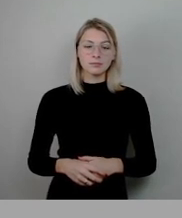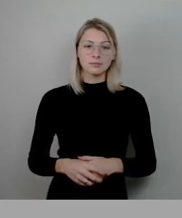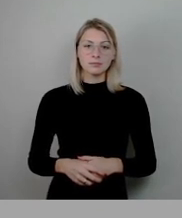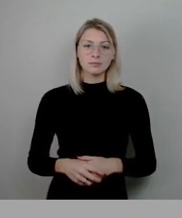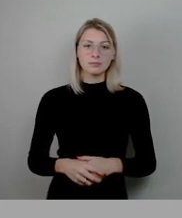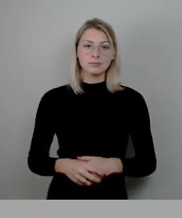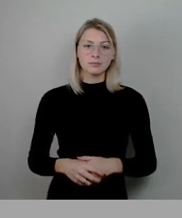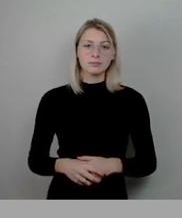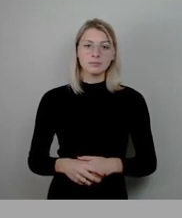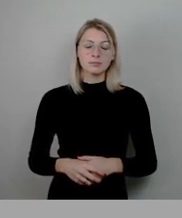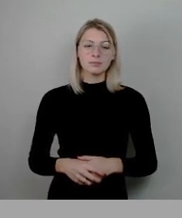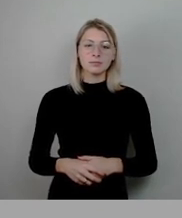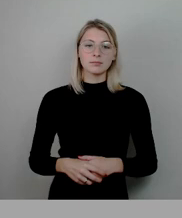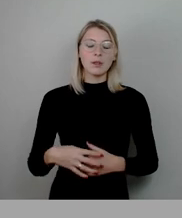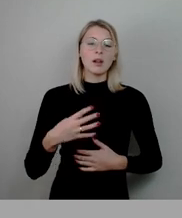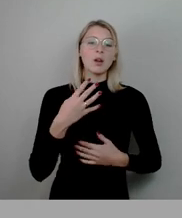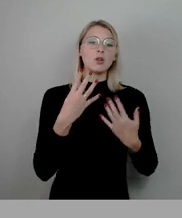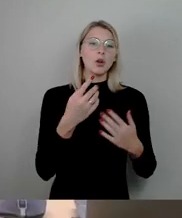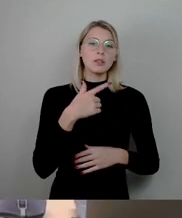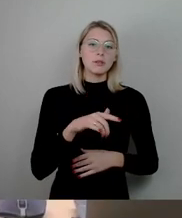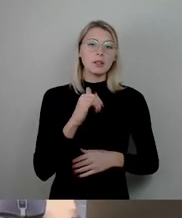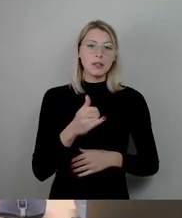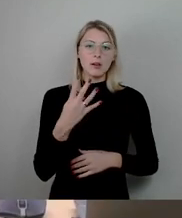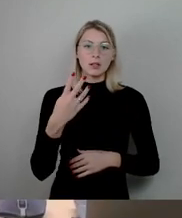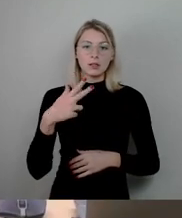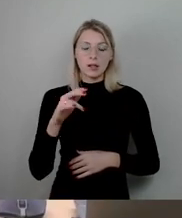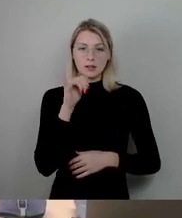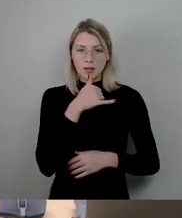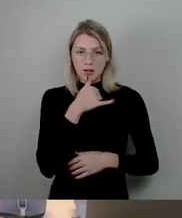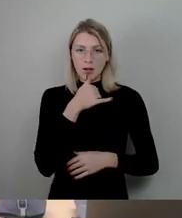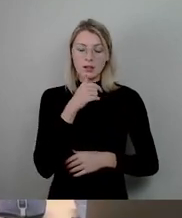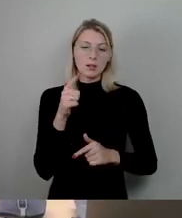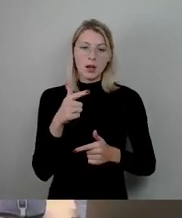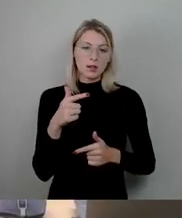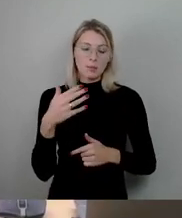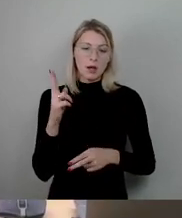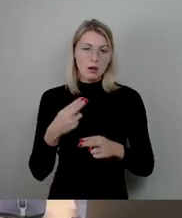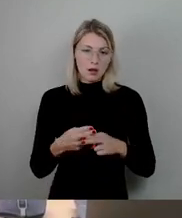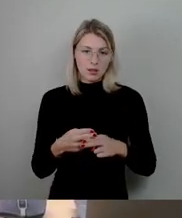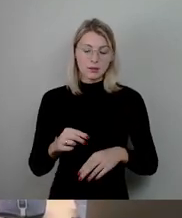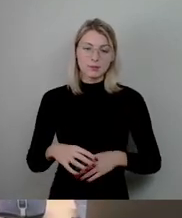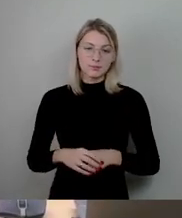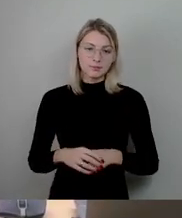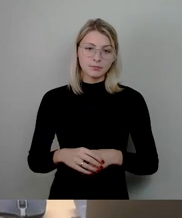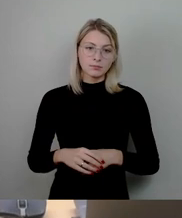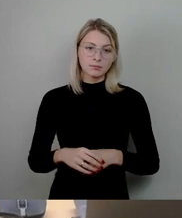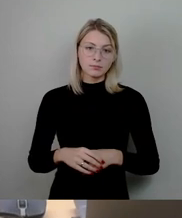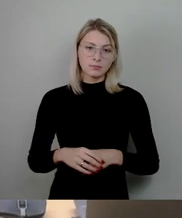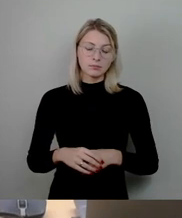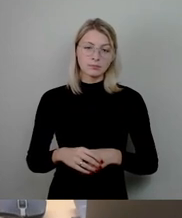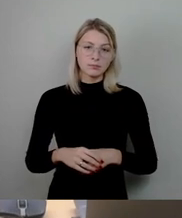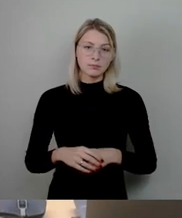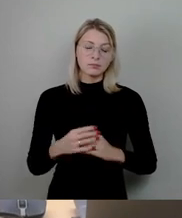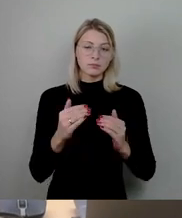Das hätte mit 29a, 34, nein, eine Enthaltung, keine Mehrheit bekommen. Und wir würden jetzt Punkt 3